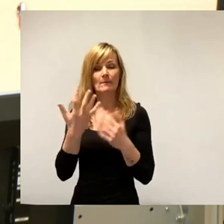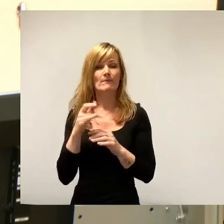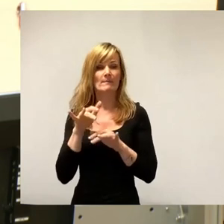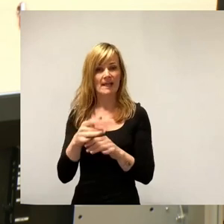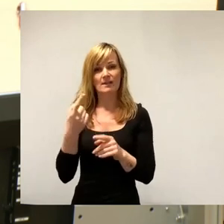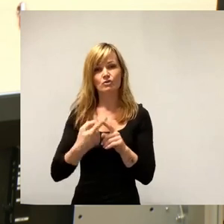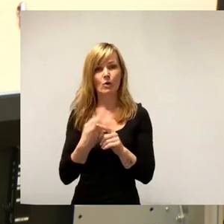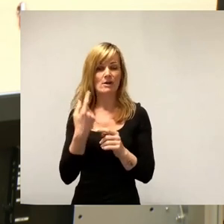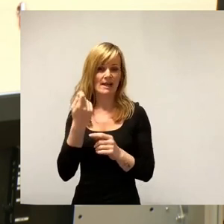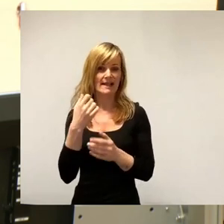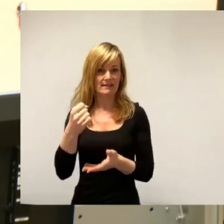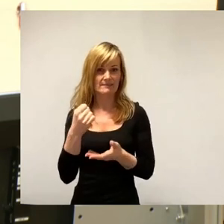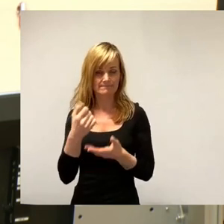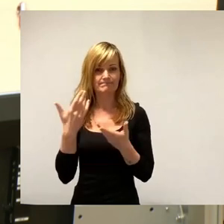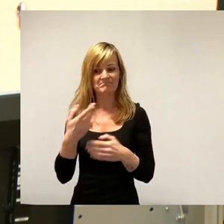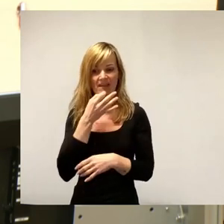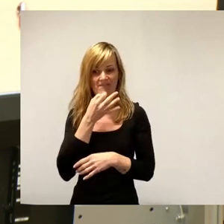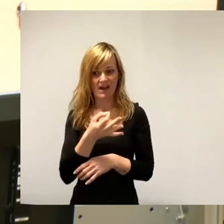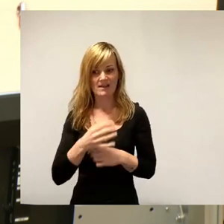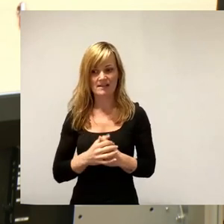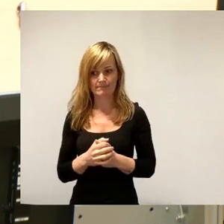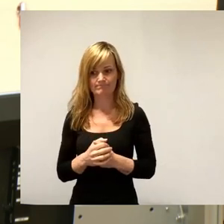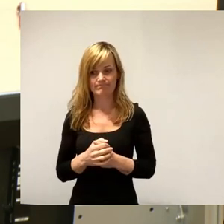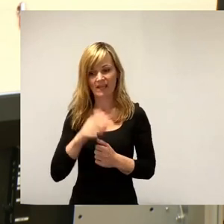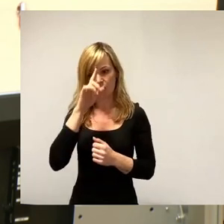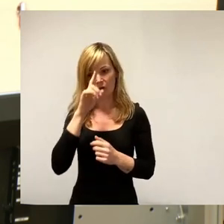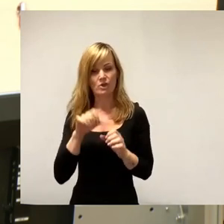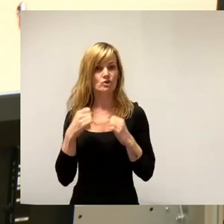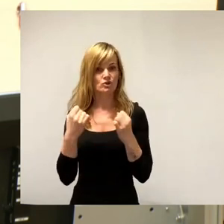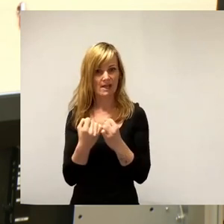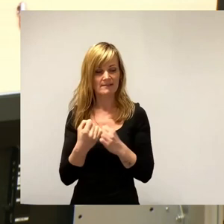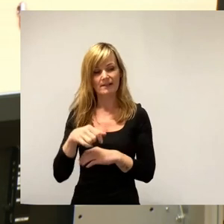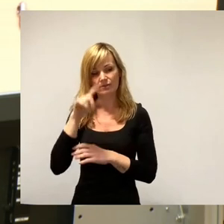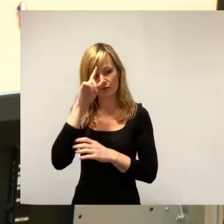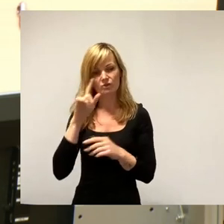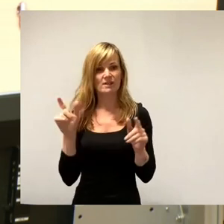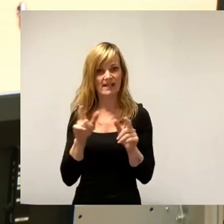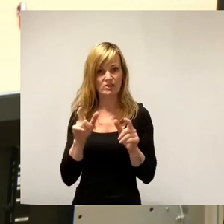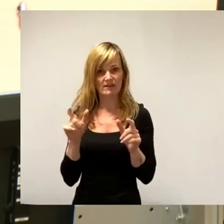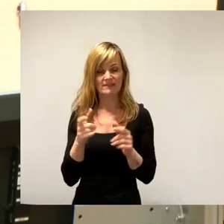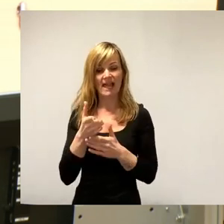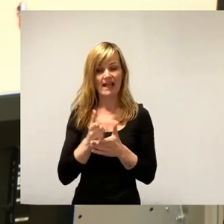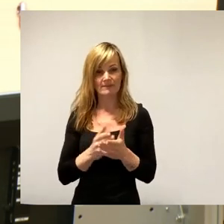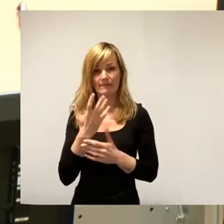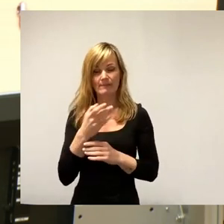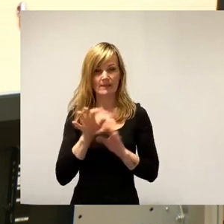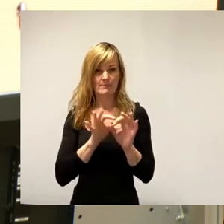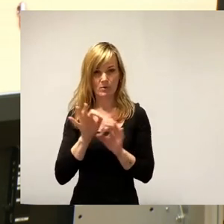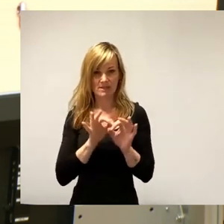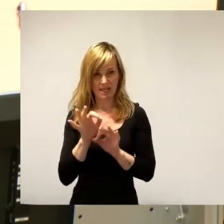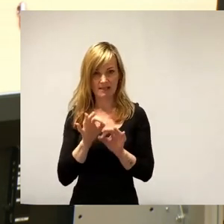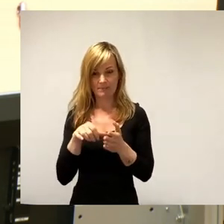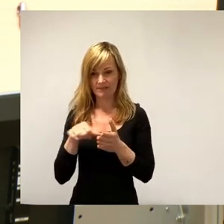Immer wieder die Frage, wenn der deutsche Staat, die deutsche Gesellschaft die Hälfte dieses Werkes bezahlt, warum gehört ihm dann nicht die Hälfte davon?